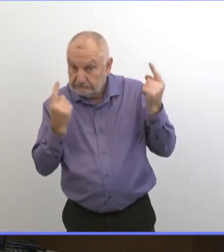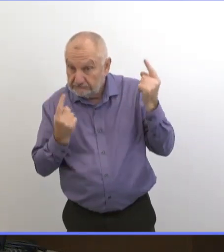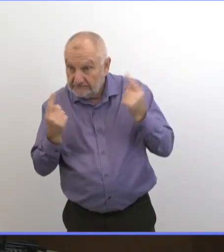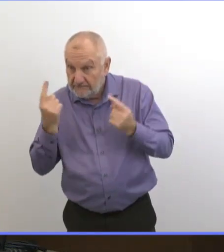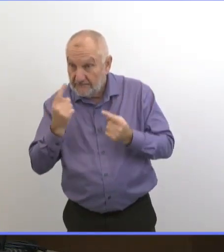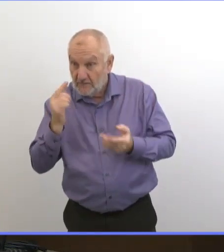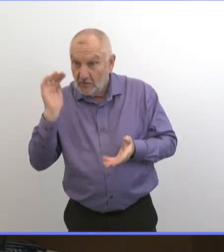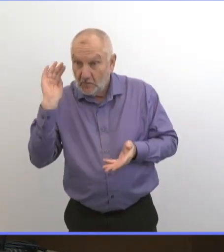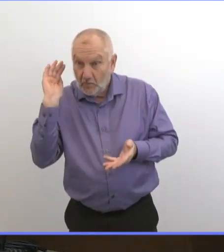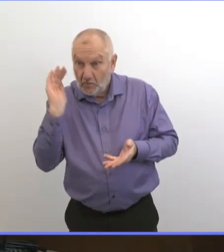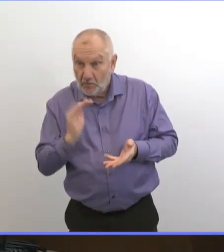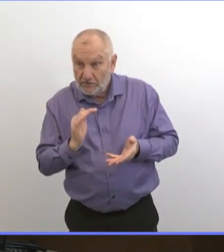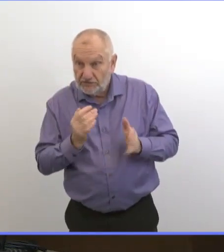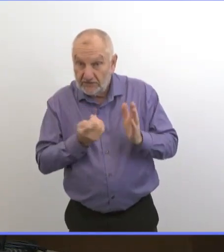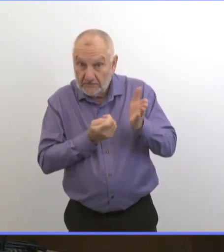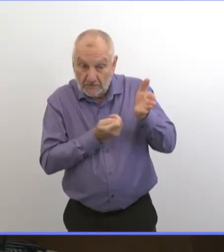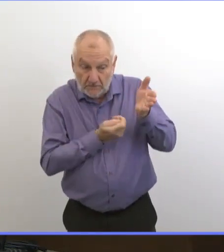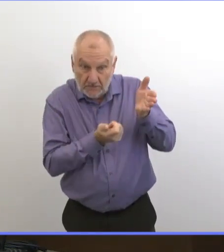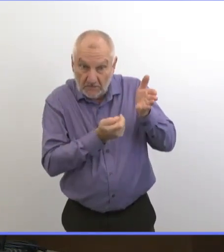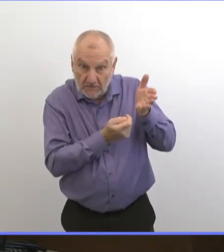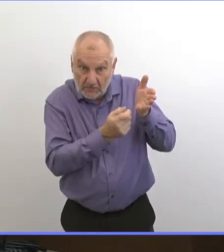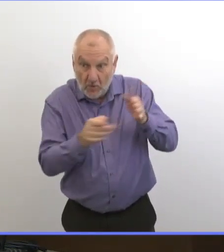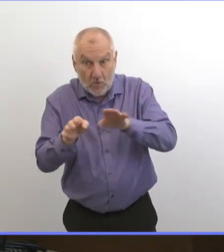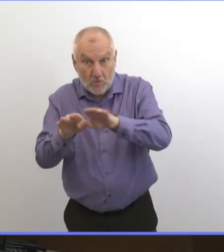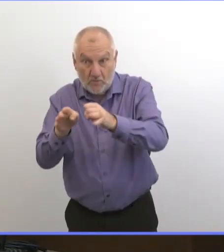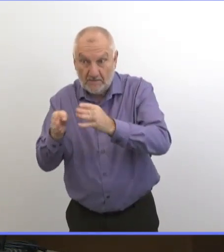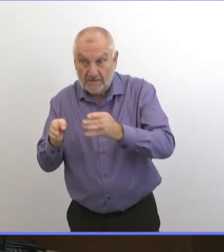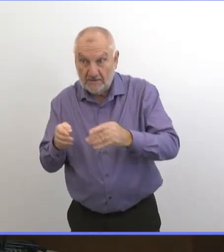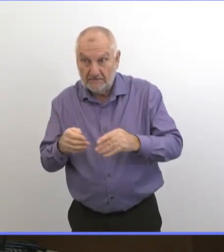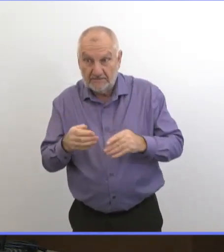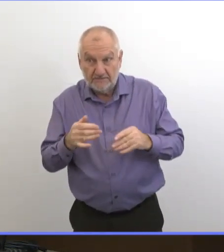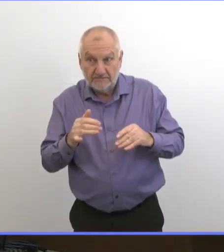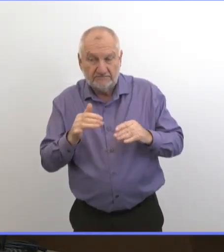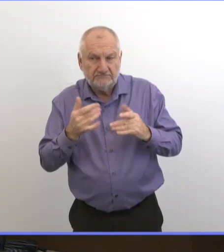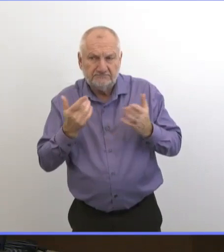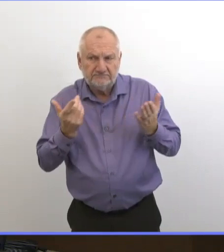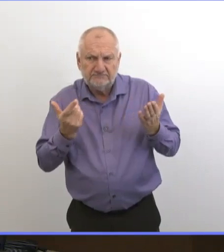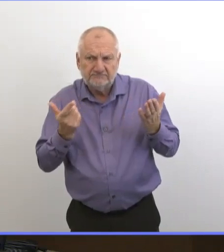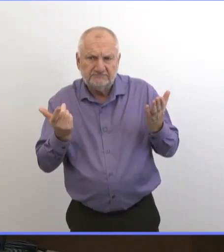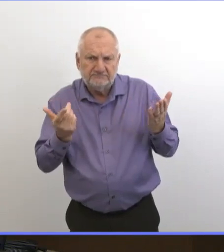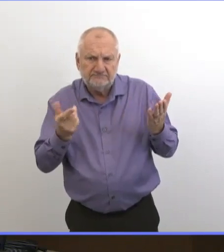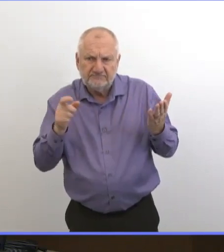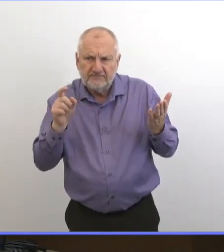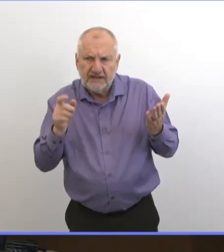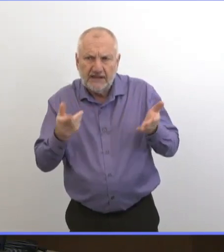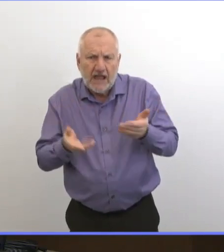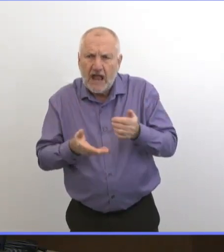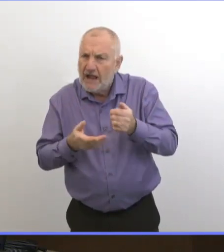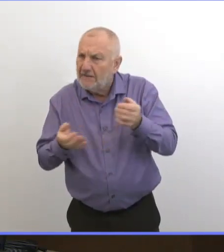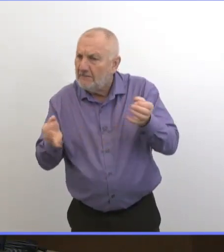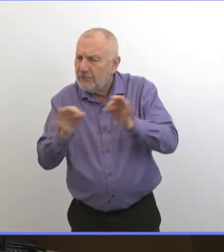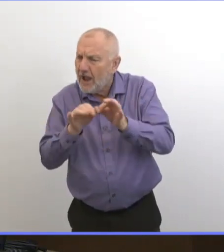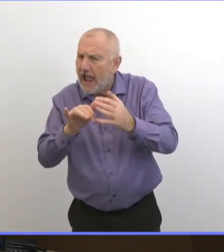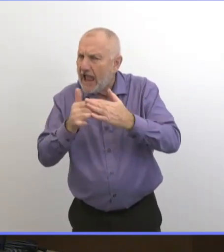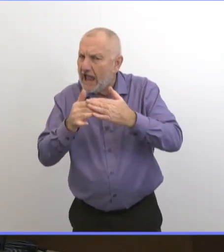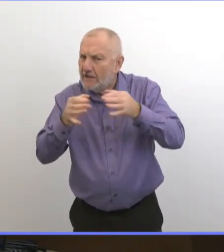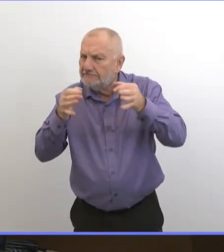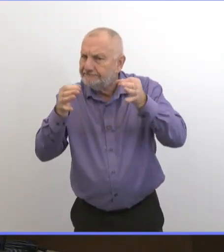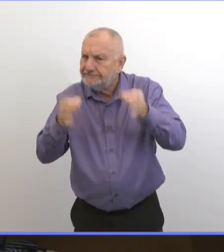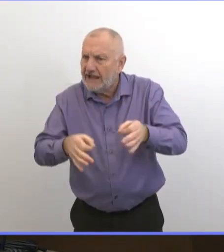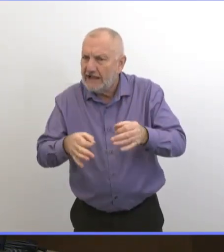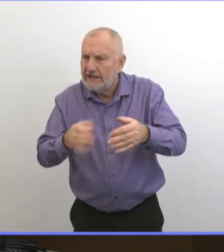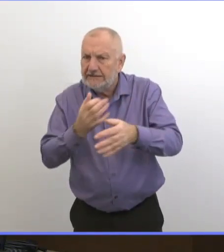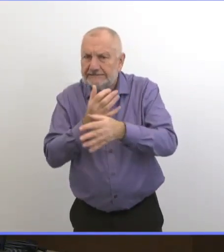quel genre de capacité est-ce qu'on va augmenter ? Est-ce qu'on va